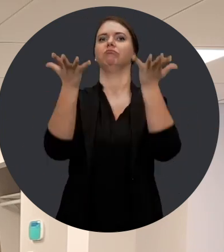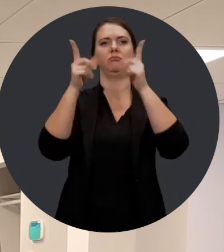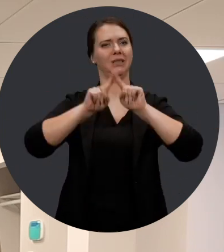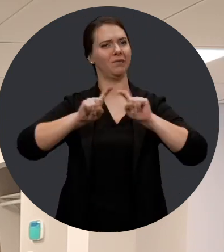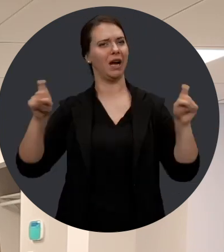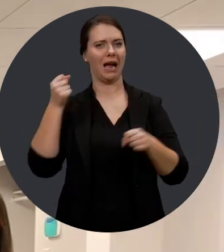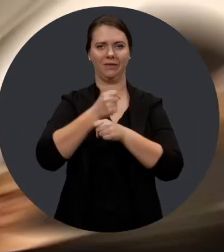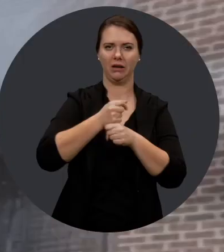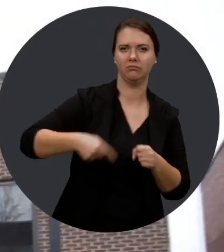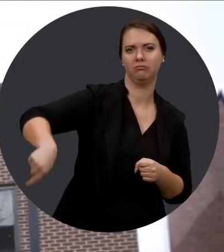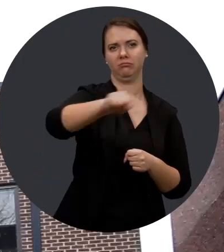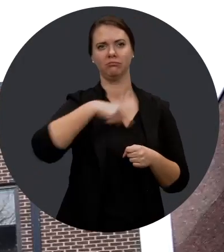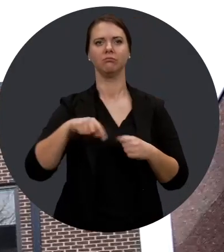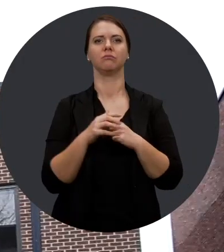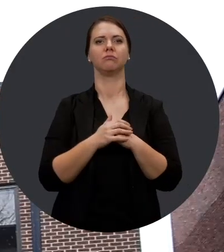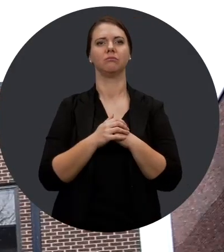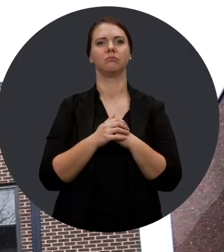promotion de la diversité au travail.